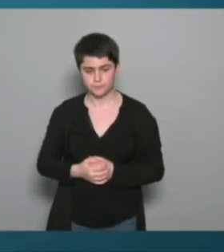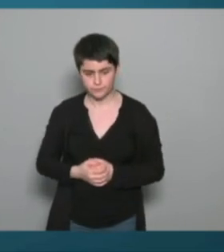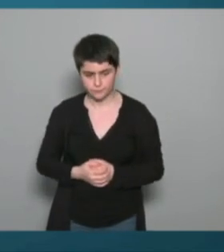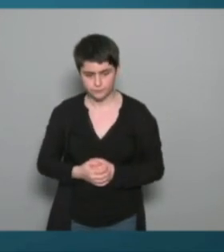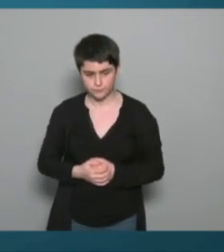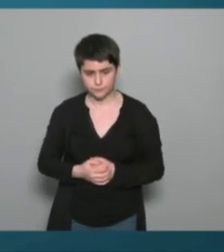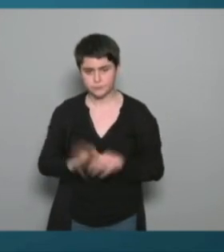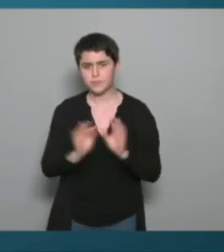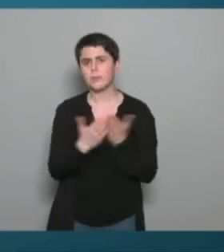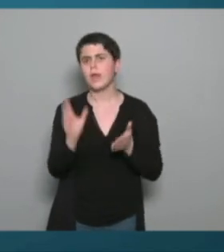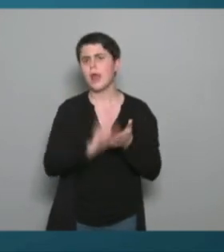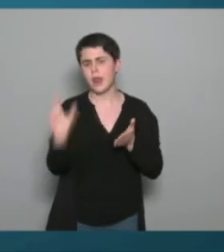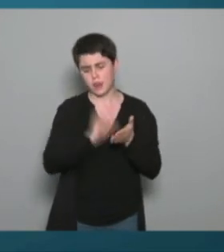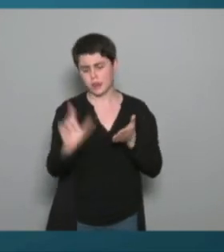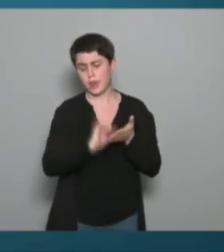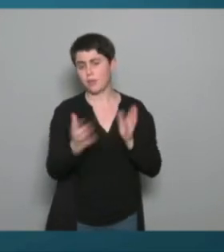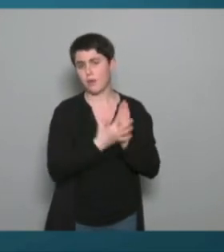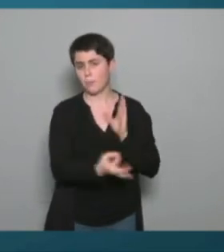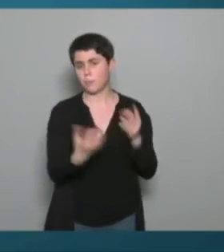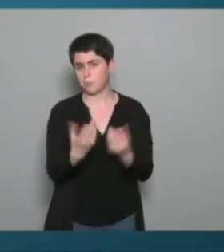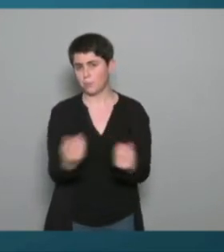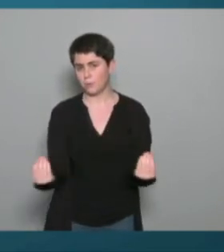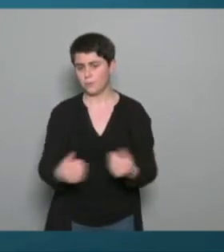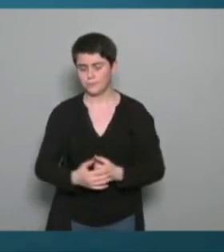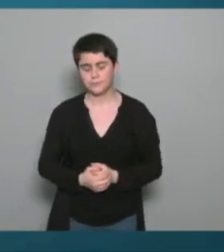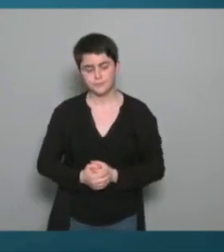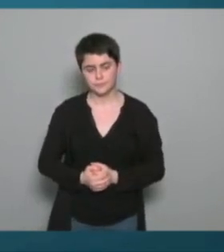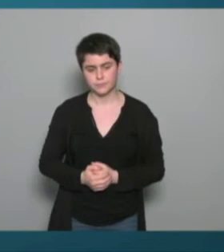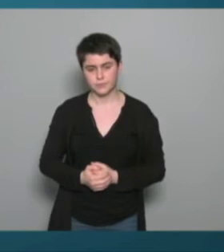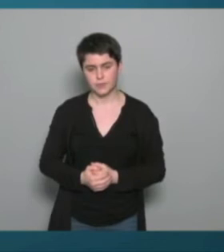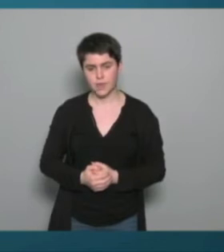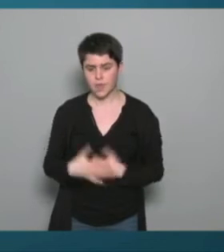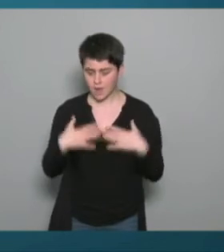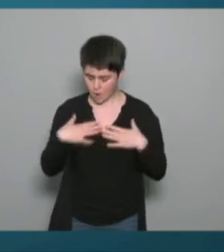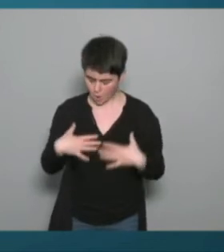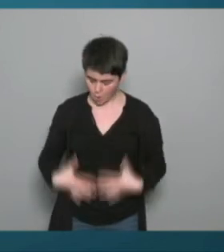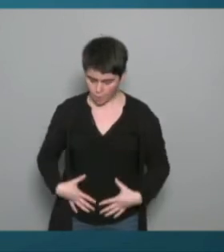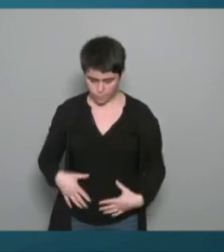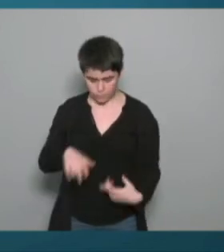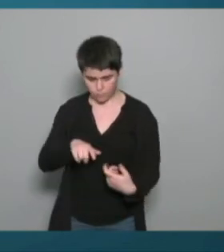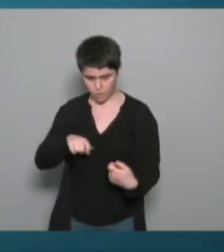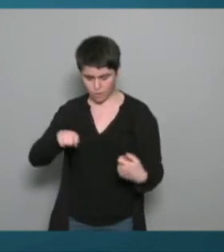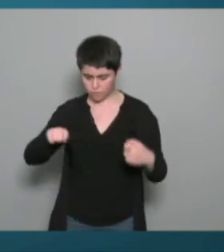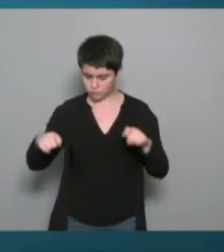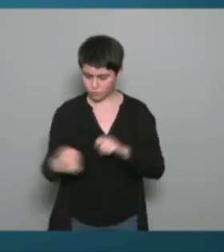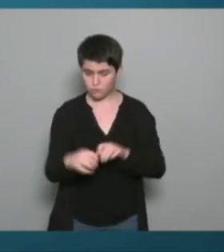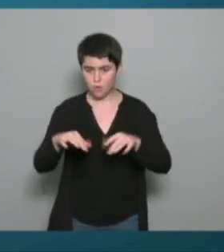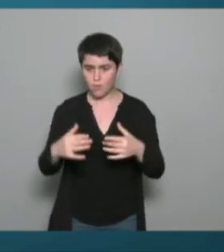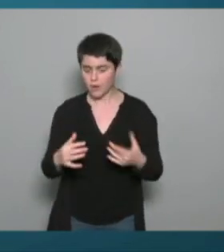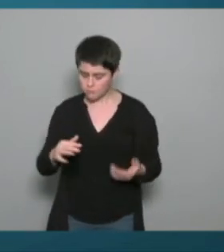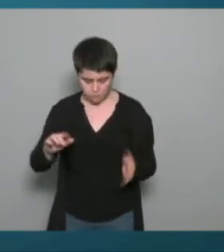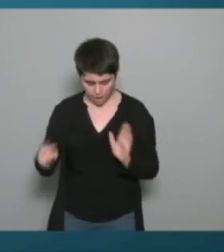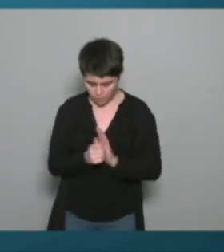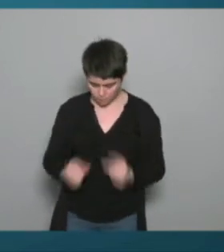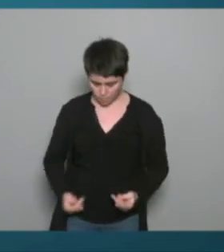'accord avec ce qui a été dit c'est qu'à un moment donné le changement de comportement est lié à un événement de la vie ou à quelque chose qui fait que vous changez vous arrêtez de